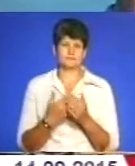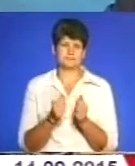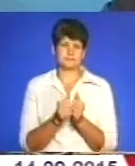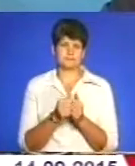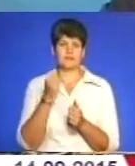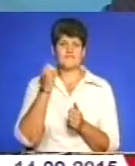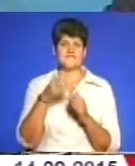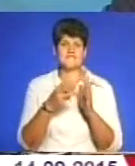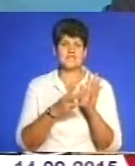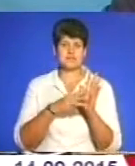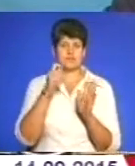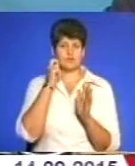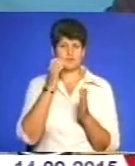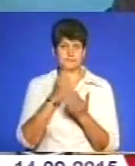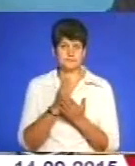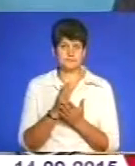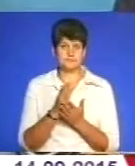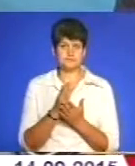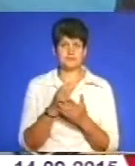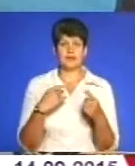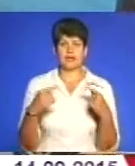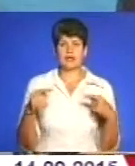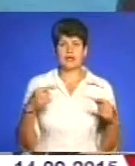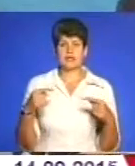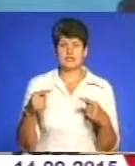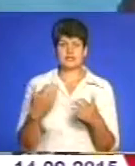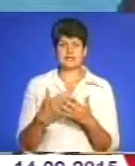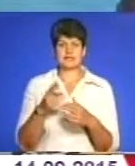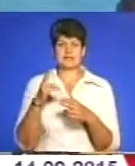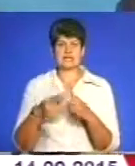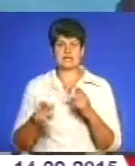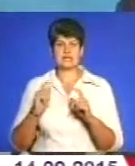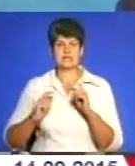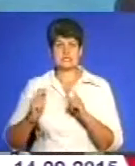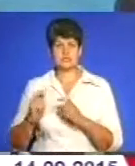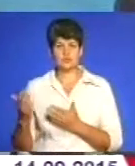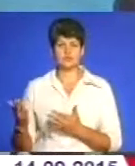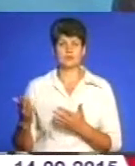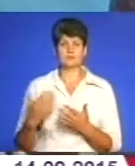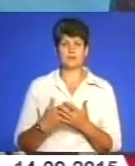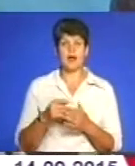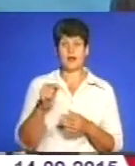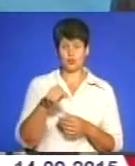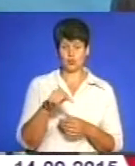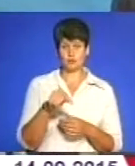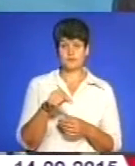після інших закінчень інституту. А тут